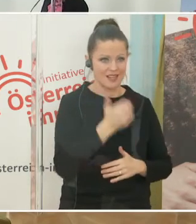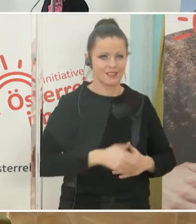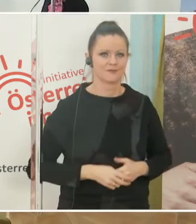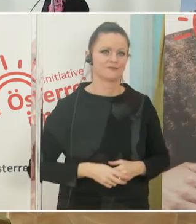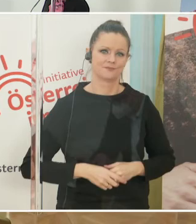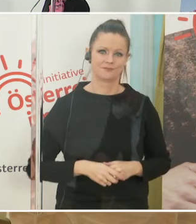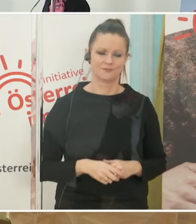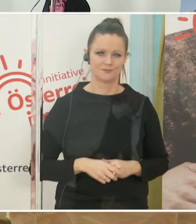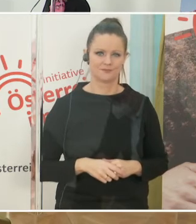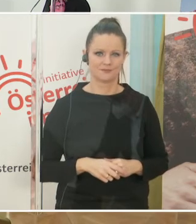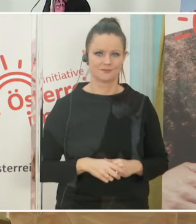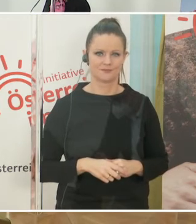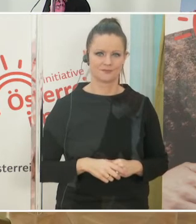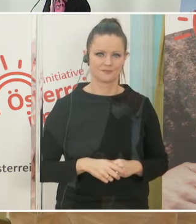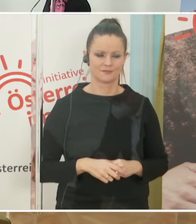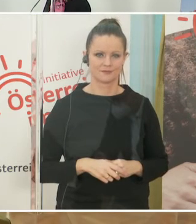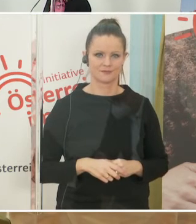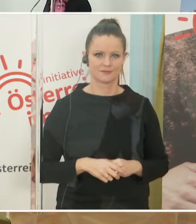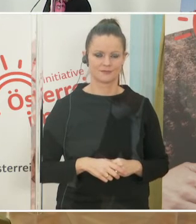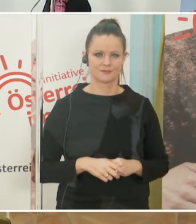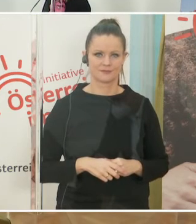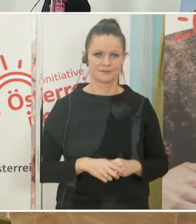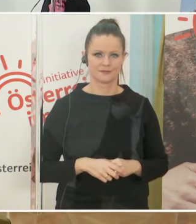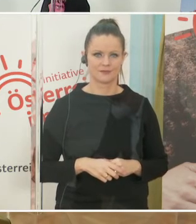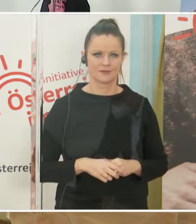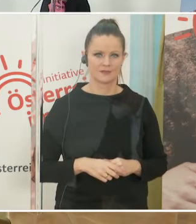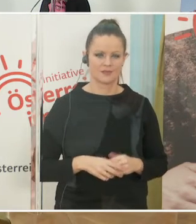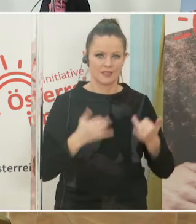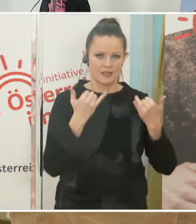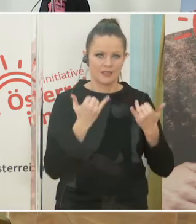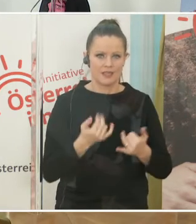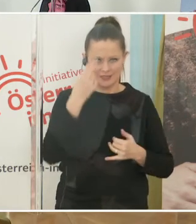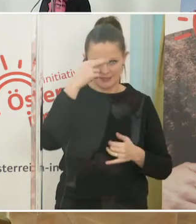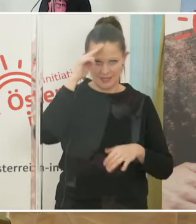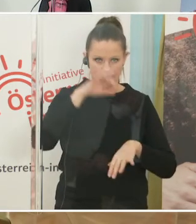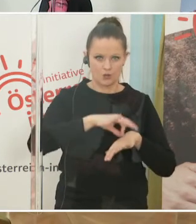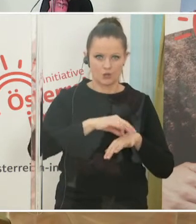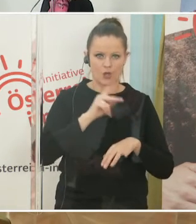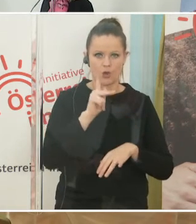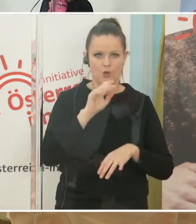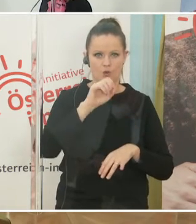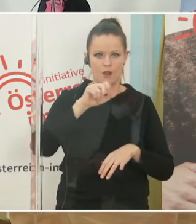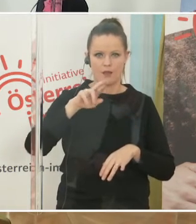Vielen Dank, Frau Doktorin Clare. Ich darf nun Herrn Dr. Kollaritsch bitten. Vielen lieben Dank.